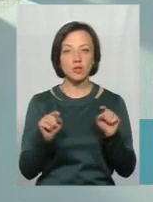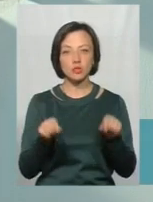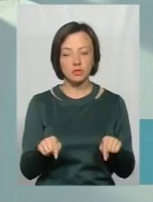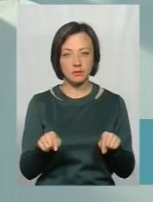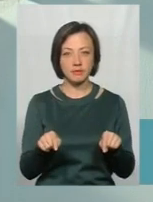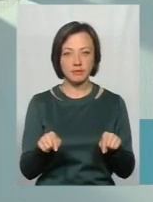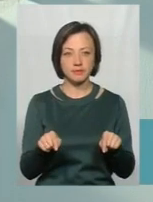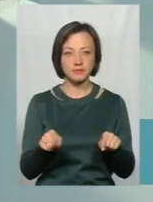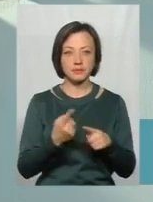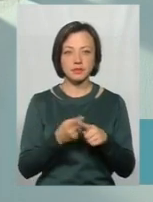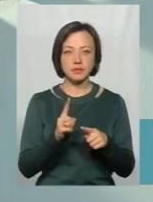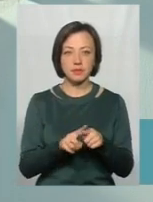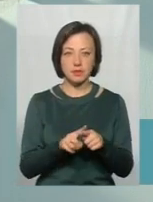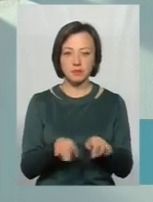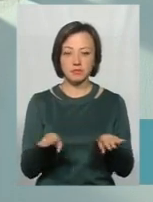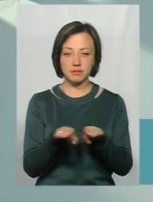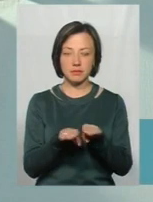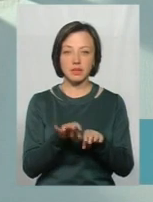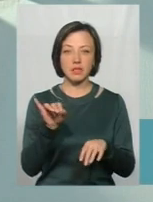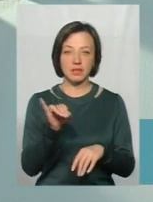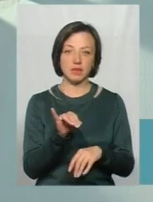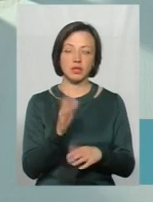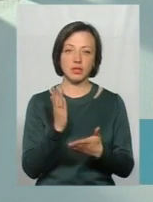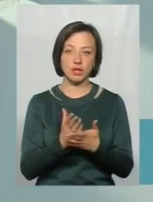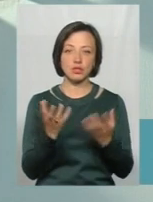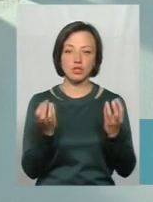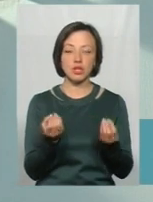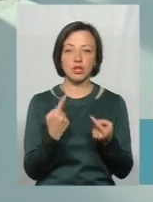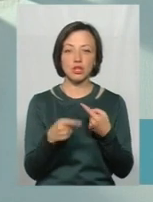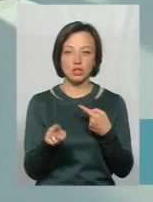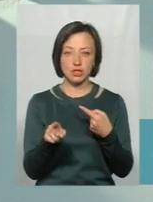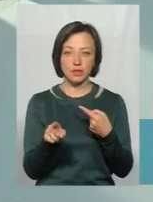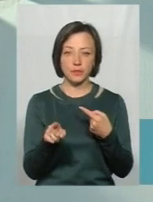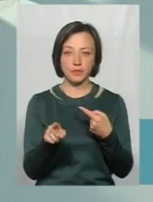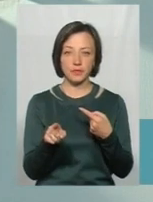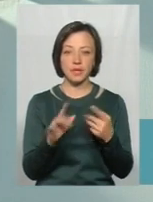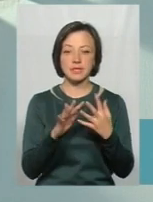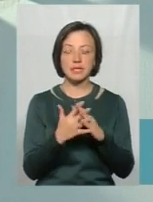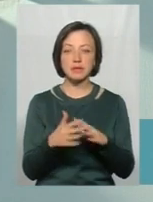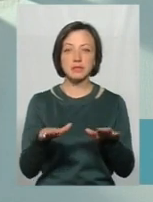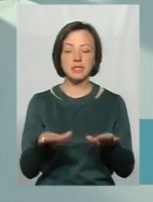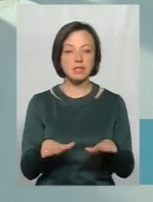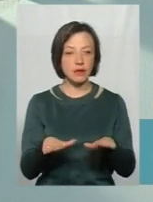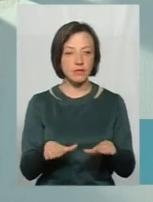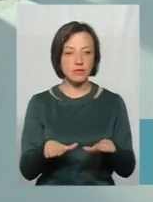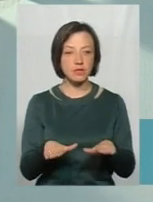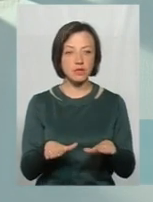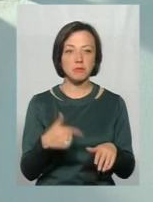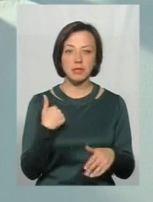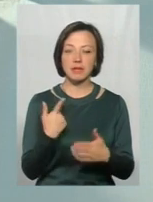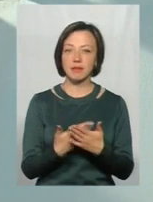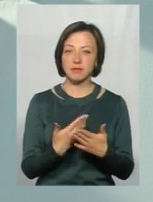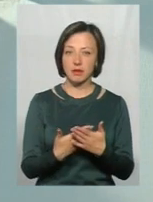скажімо, ось це ось накладає відбиток. І є ще інша, скажімо, річ. В сільській місцевості, мені так